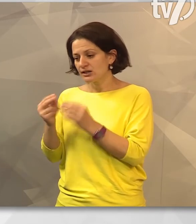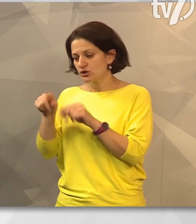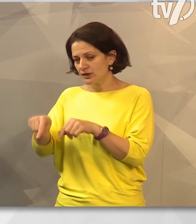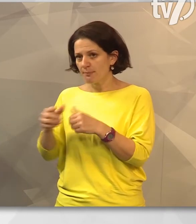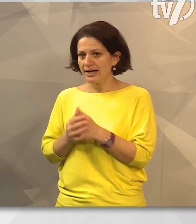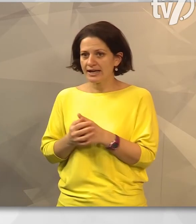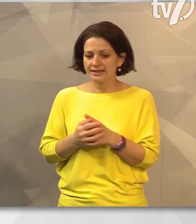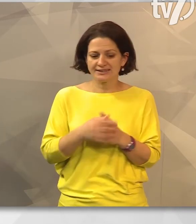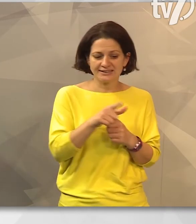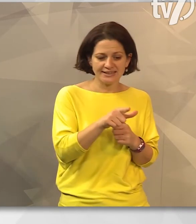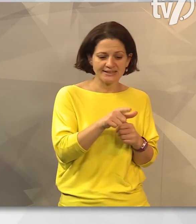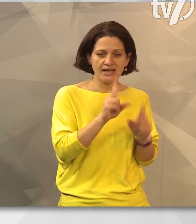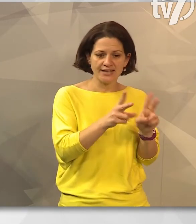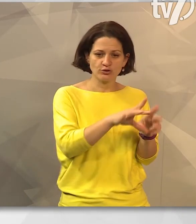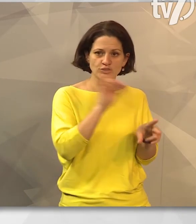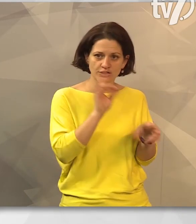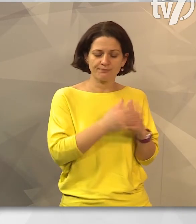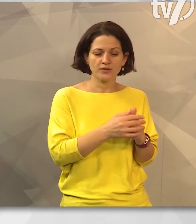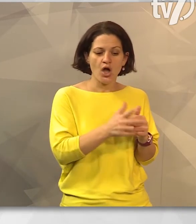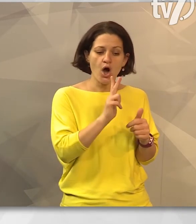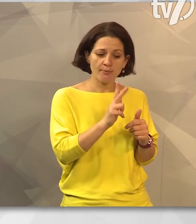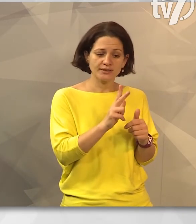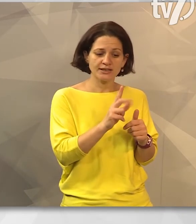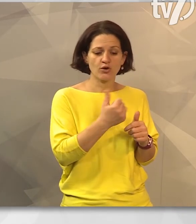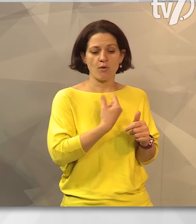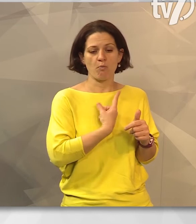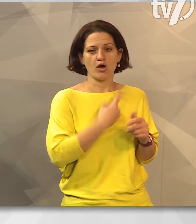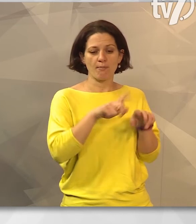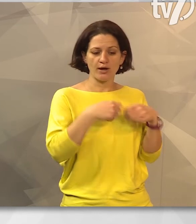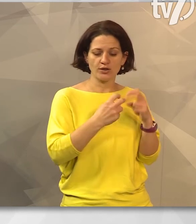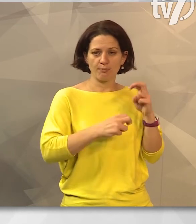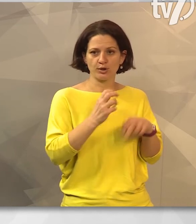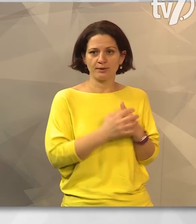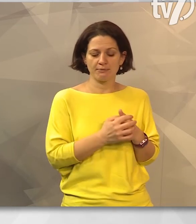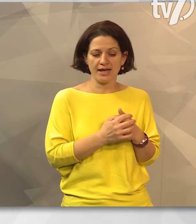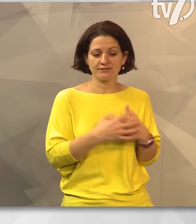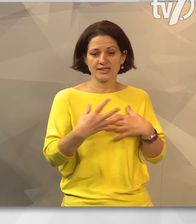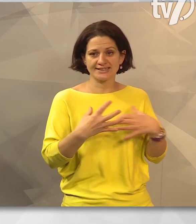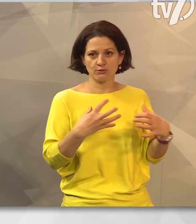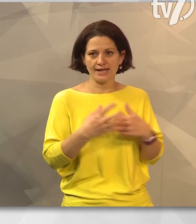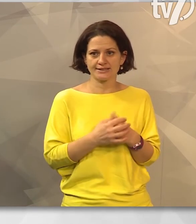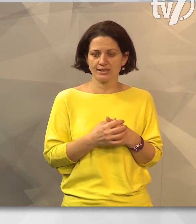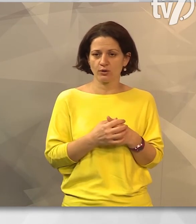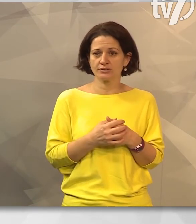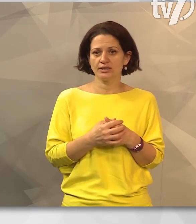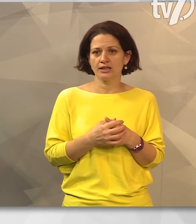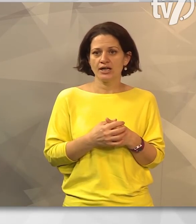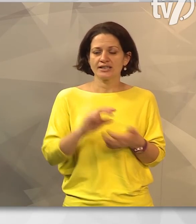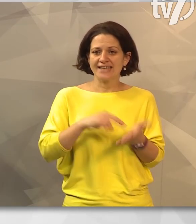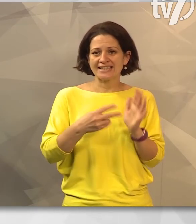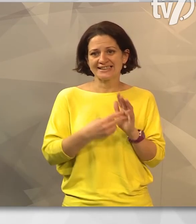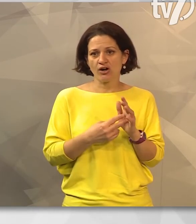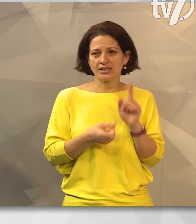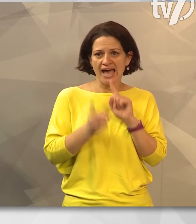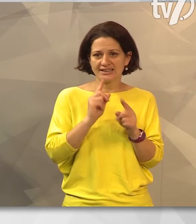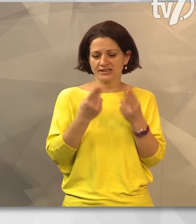közül, igazából nem, mert két lehetőség közül tud válaszolni, vagy a harmadik az, hogy ő megoldja a problémát, vagy az adott szituációt. Így a